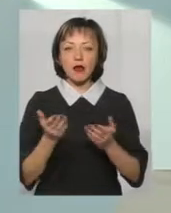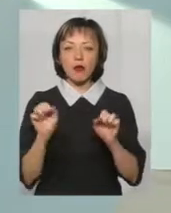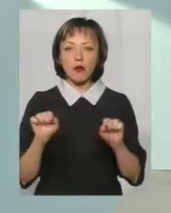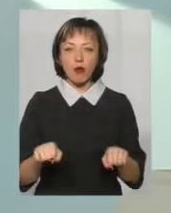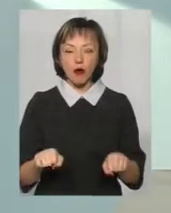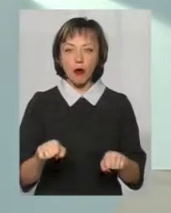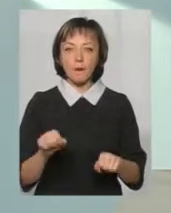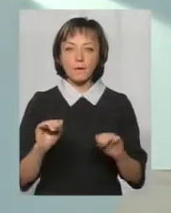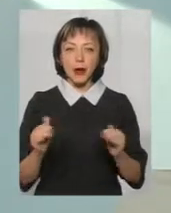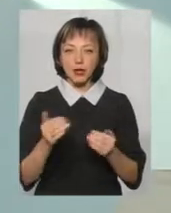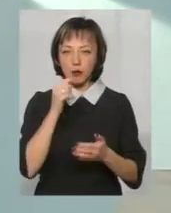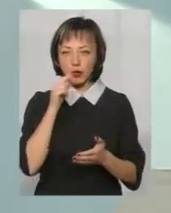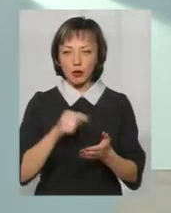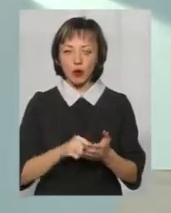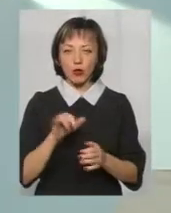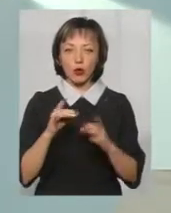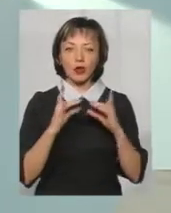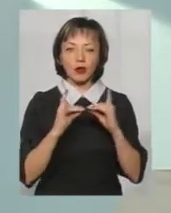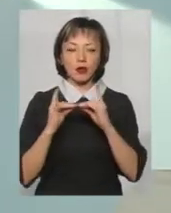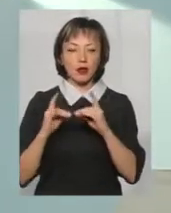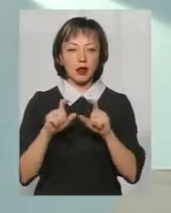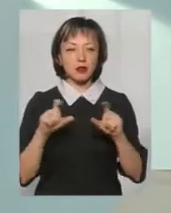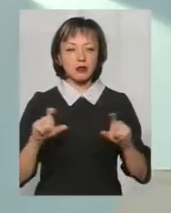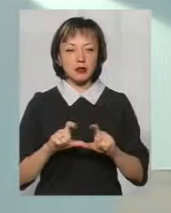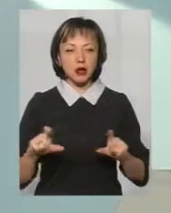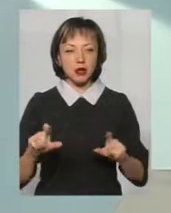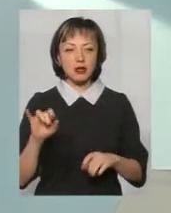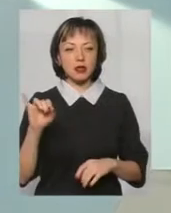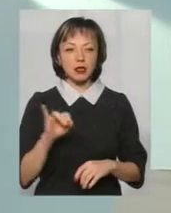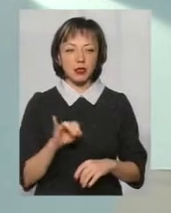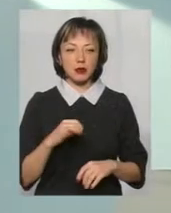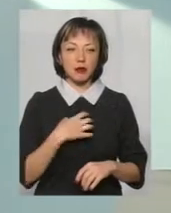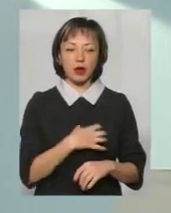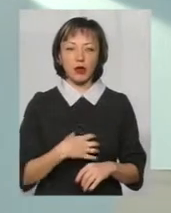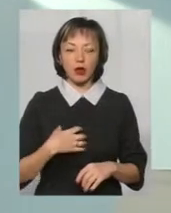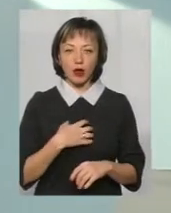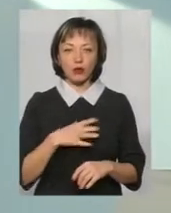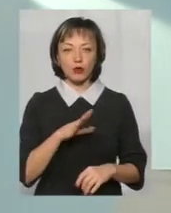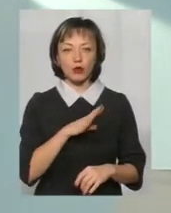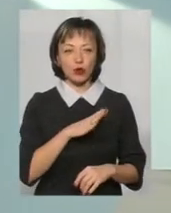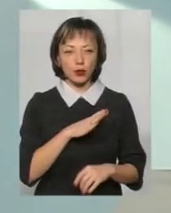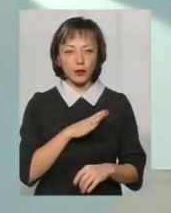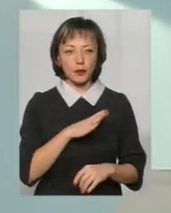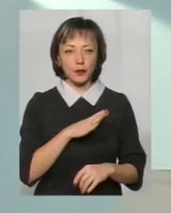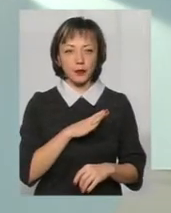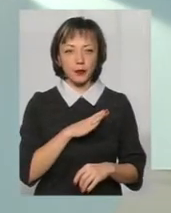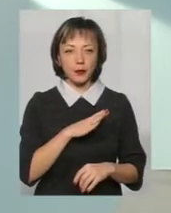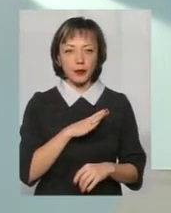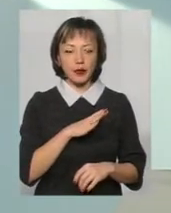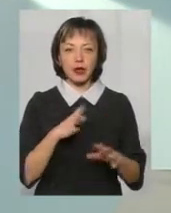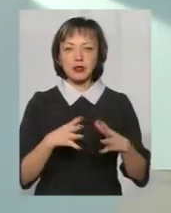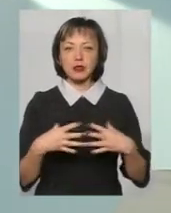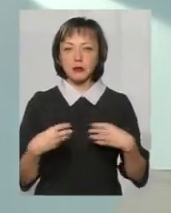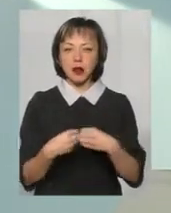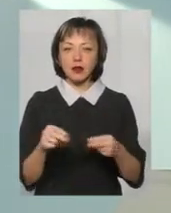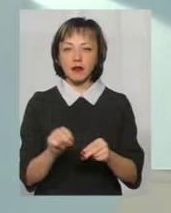потрапляли у інтернатні заклади, і пріоритетом було сімейне